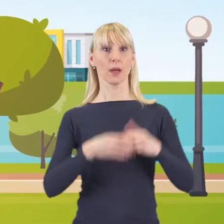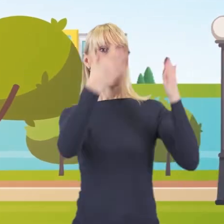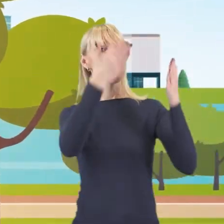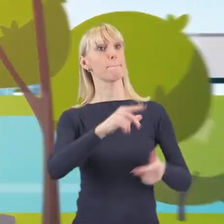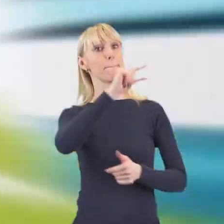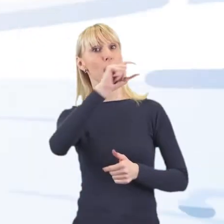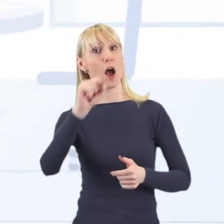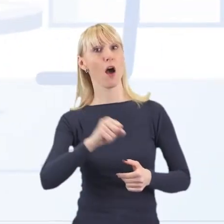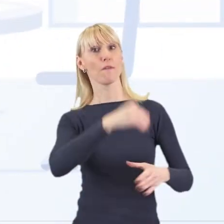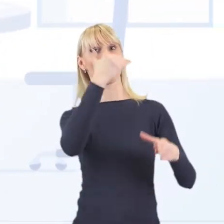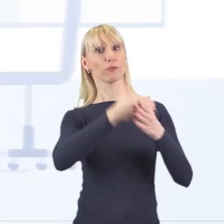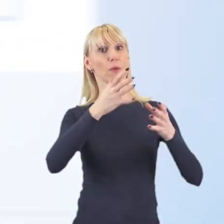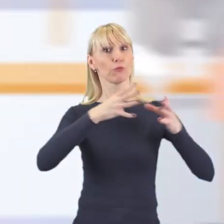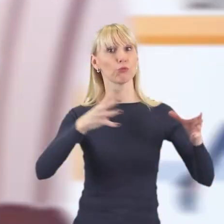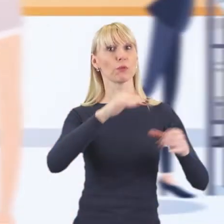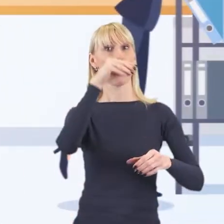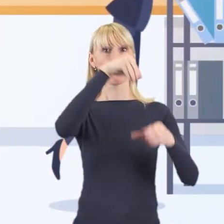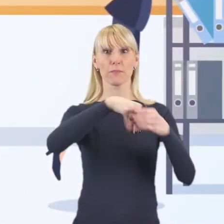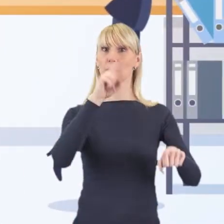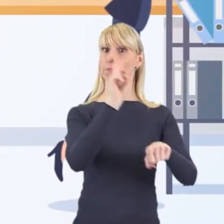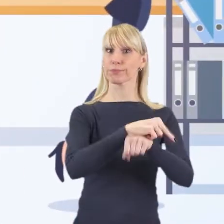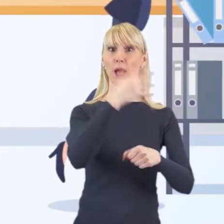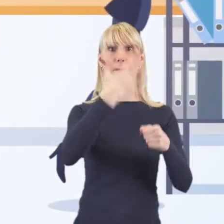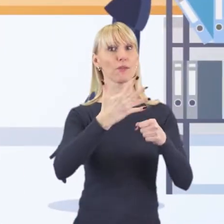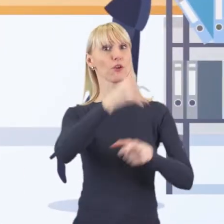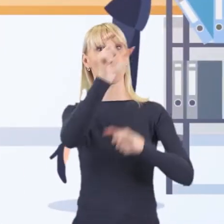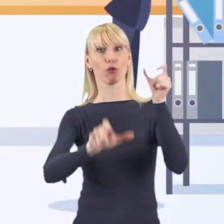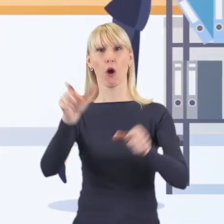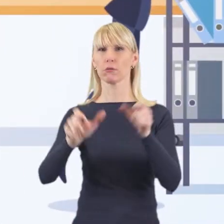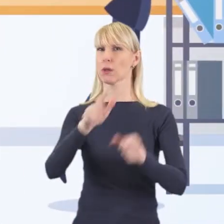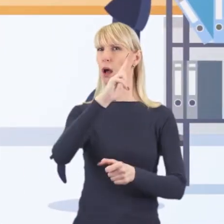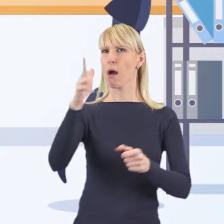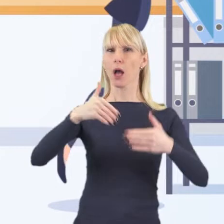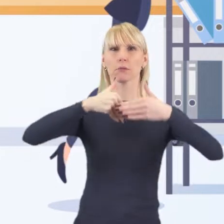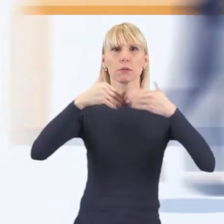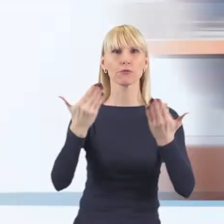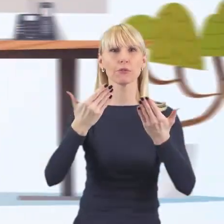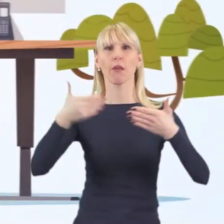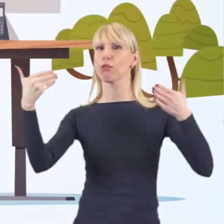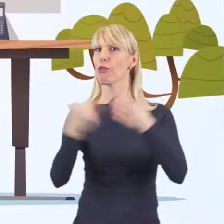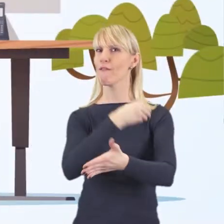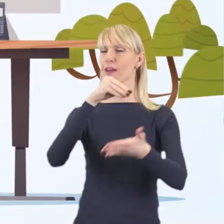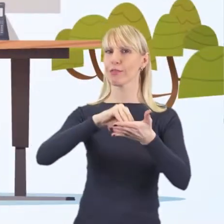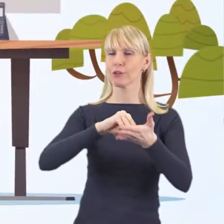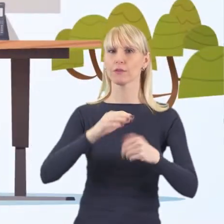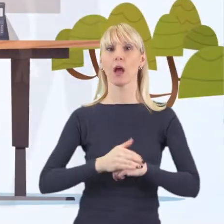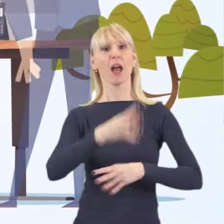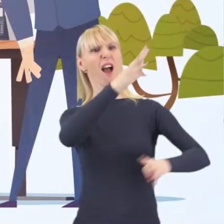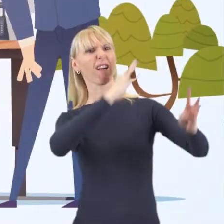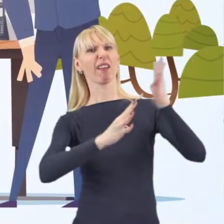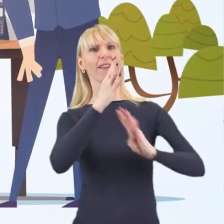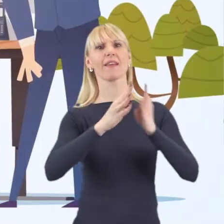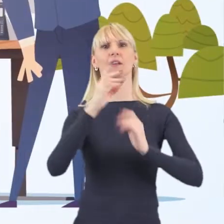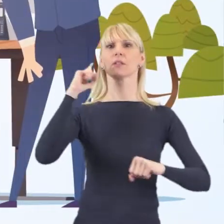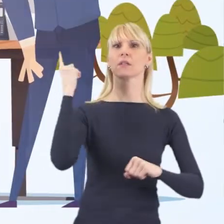Paweł jest przedsiębiorcą, jego firma zatrudnia ponad 50 osób i każdy dzień pełen jest wyzwań. Klienci, zlecenia,